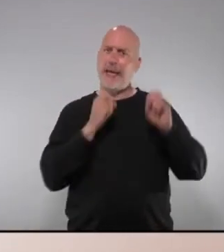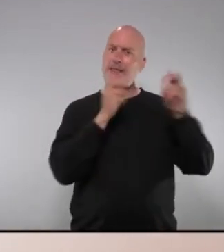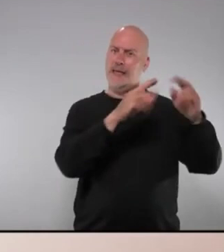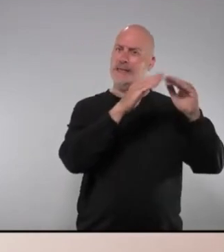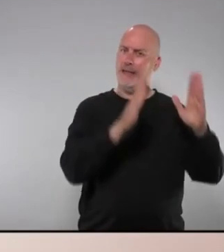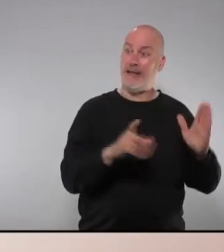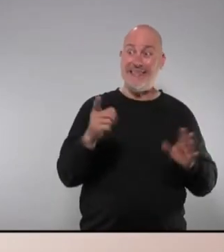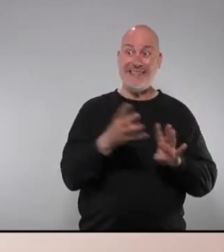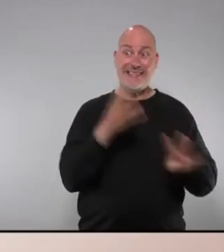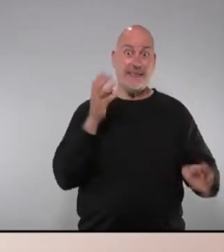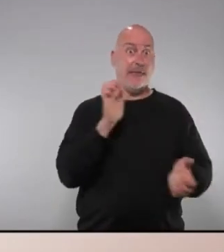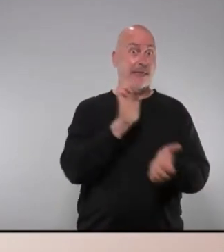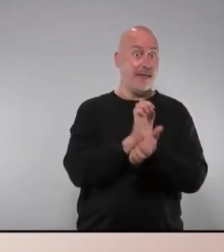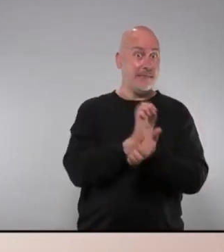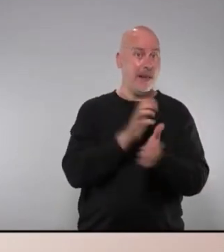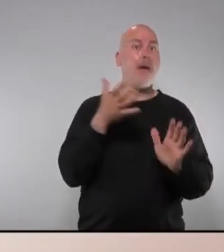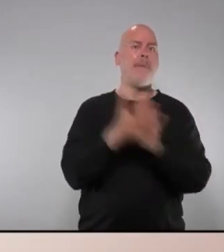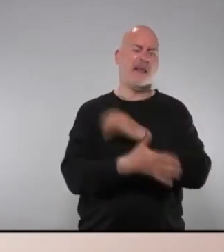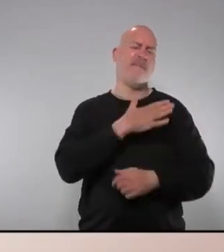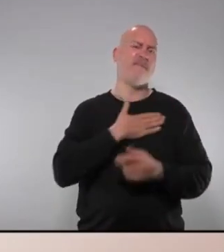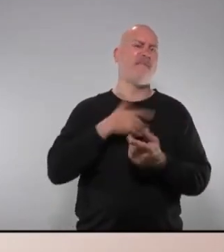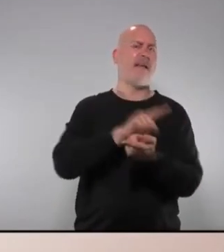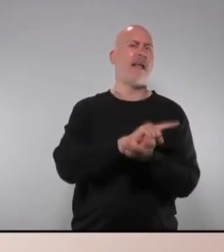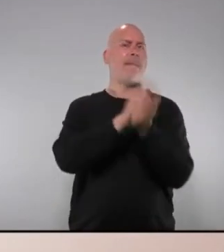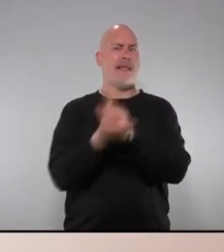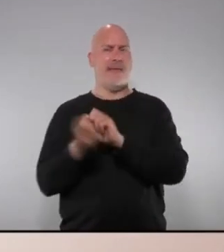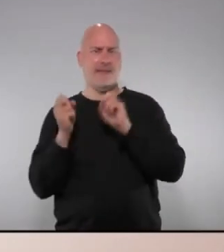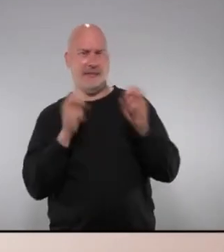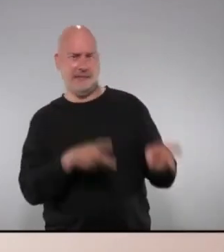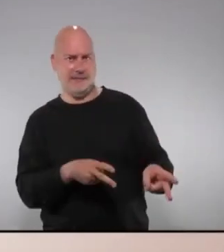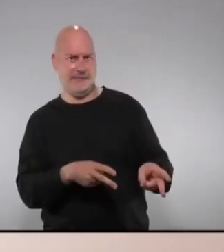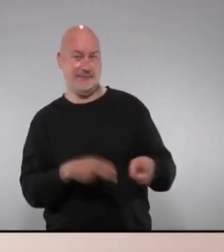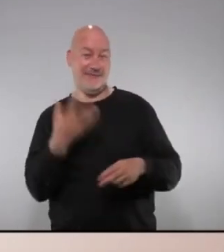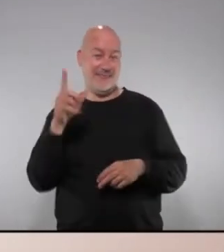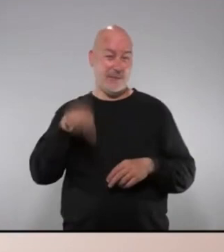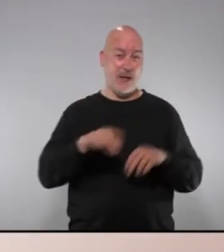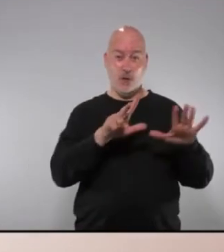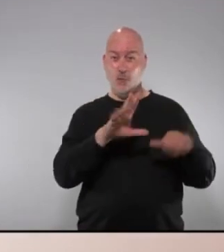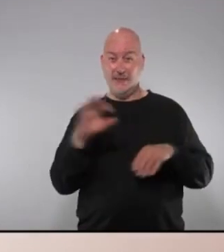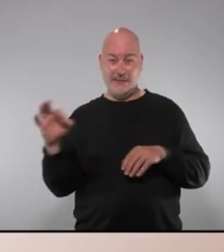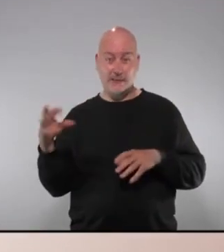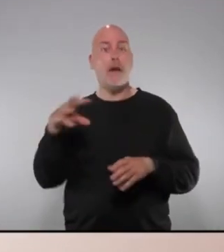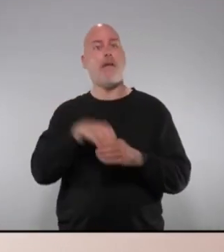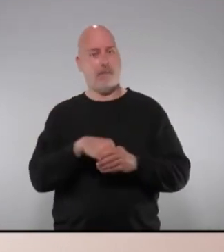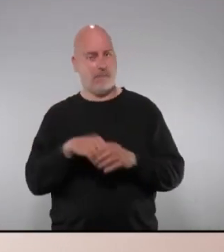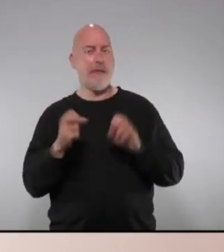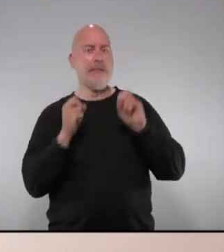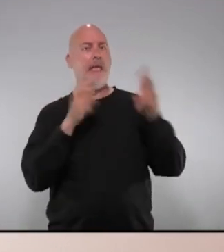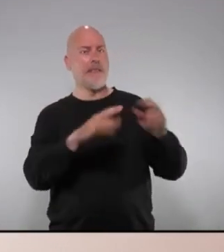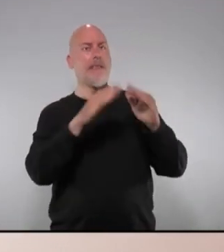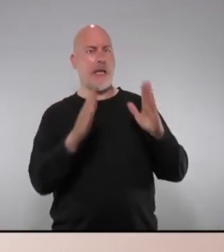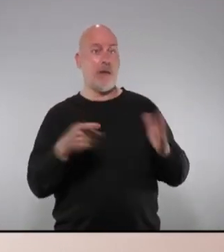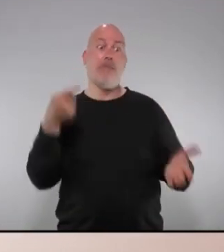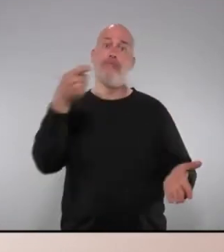llista d'espera perquè volen canviar de residència o 7.882 estan en un recurs residencial amb una prestació